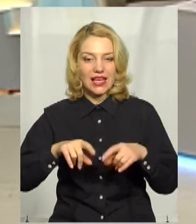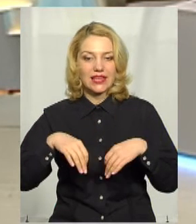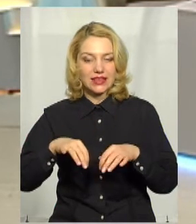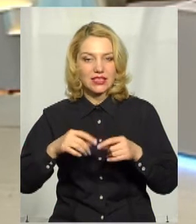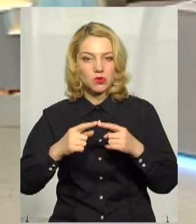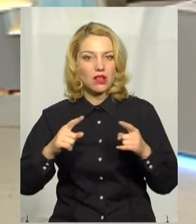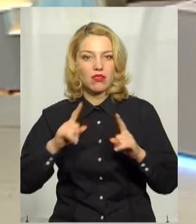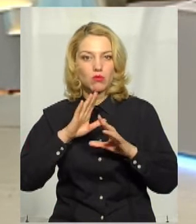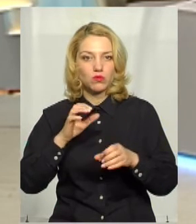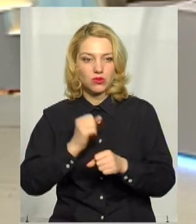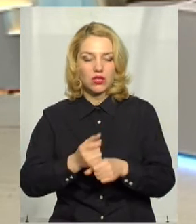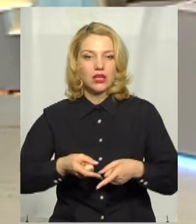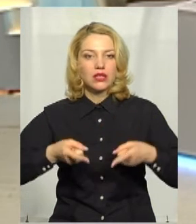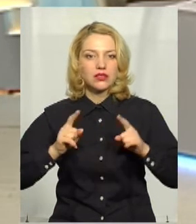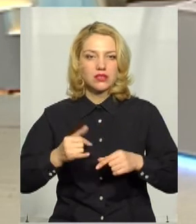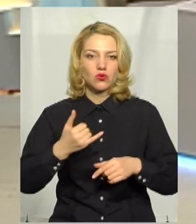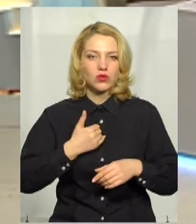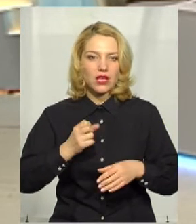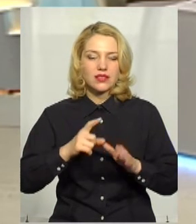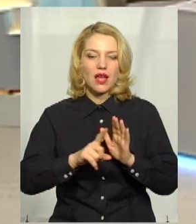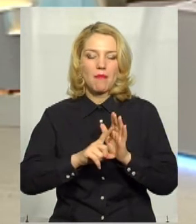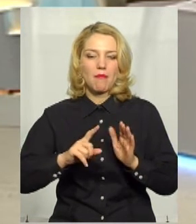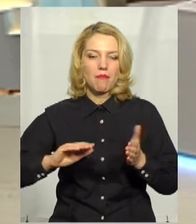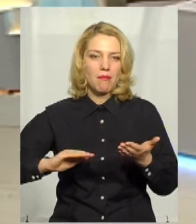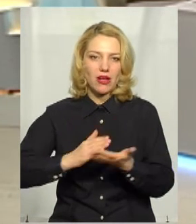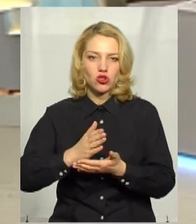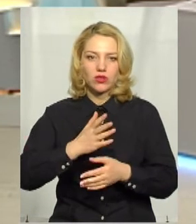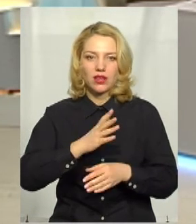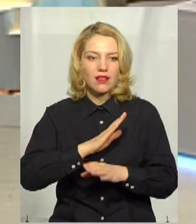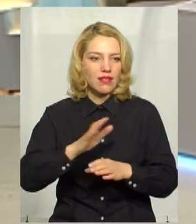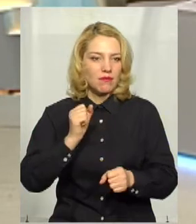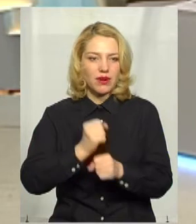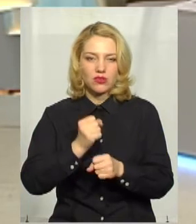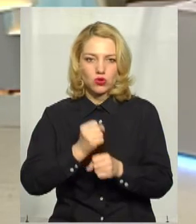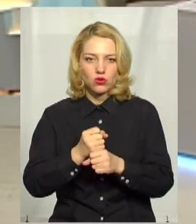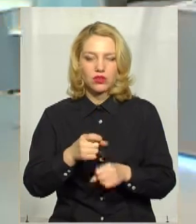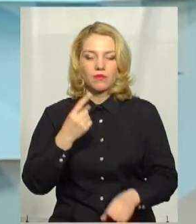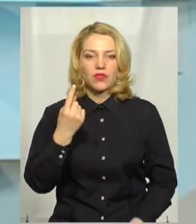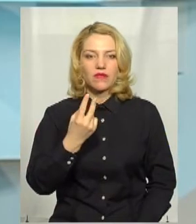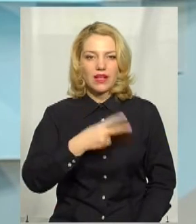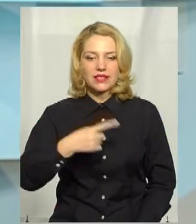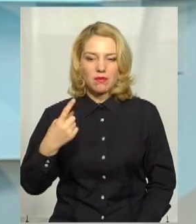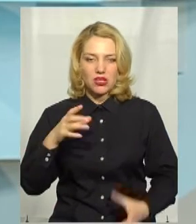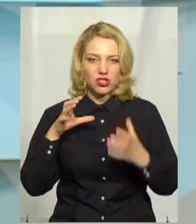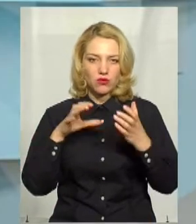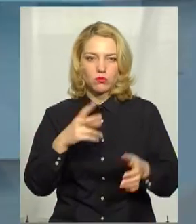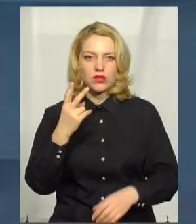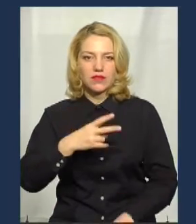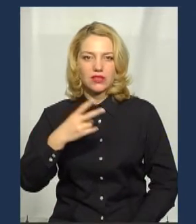візити пасажирські. сьогоднішнього дня в нас на маршрути міста не вийшли такі автобусні маршрути, як 21, 22,